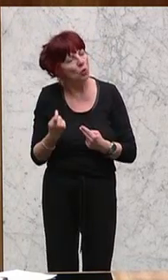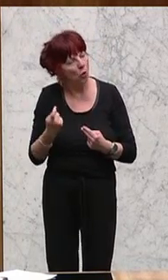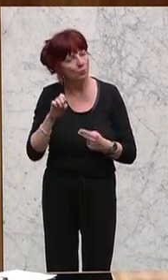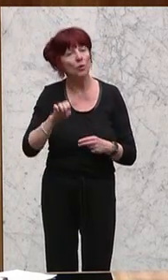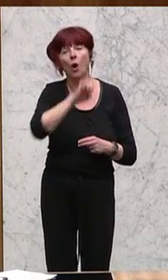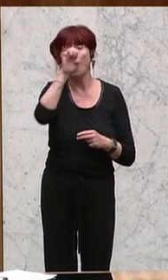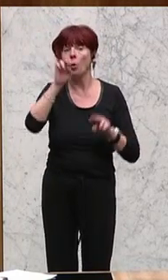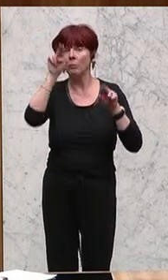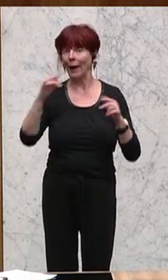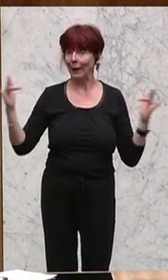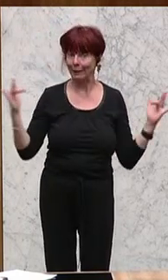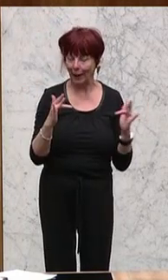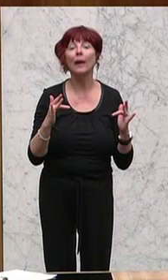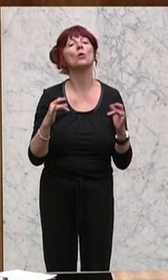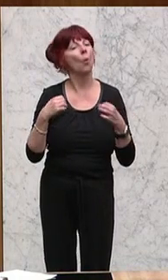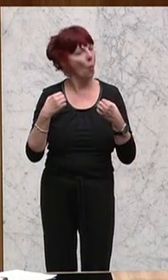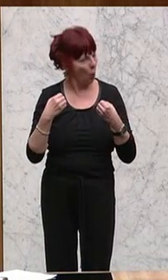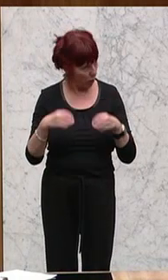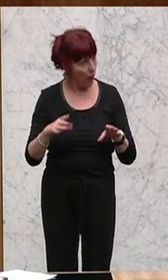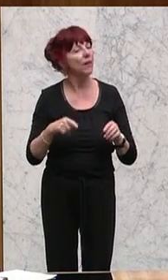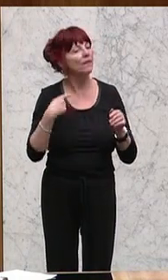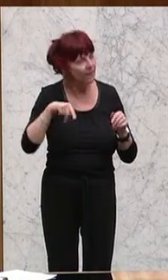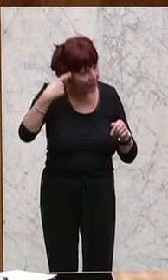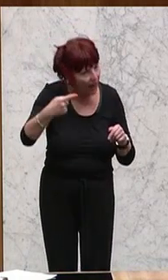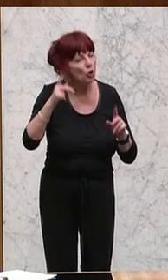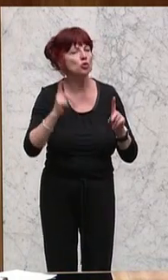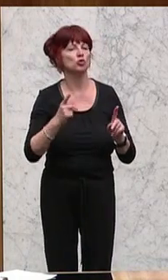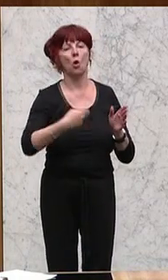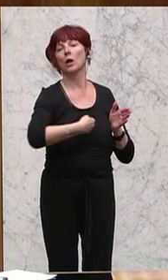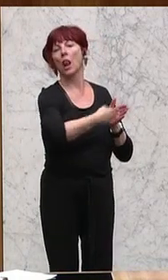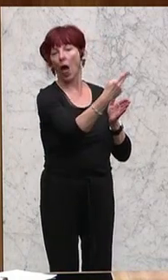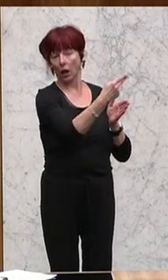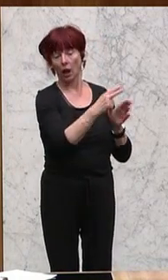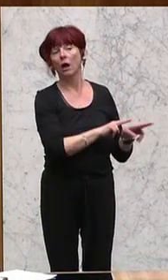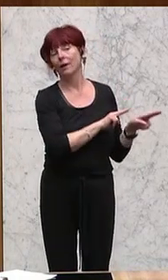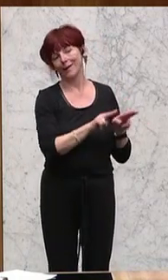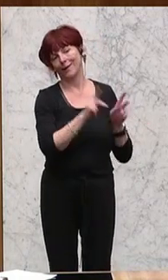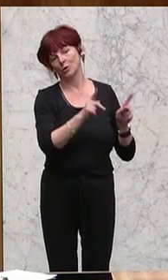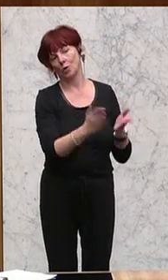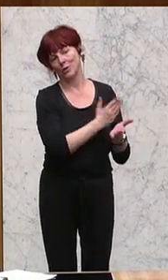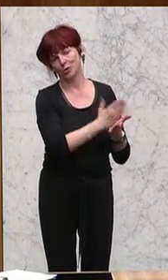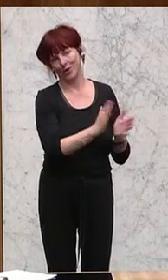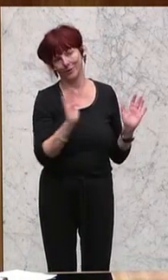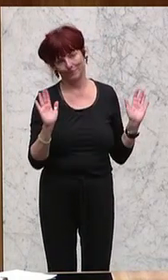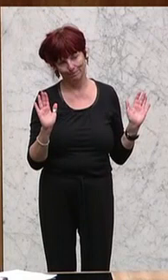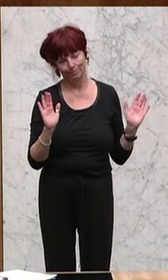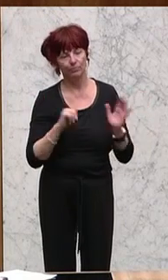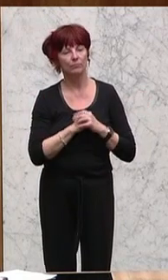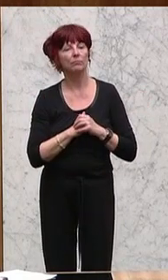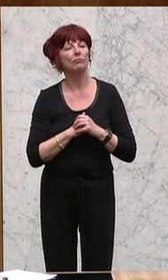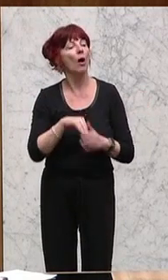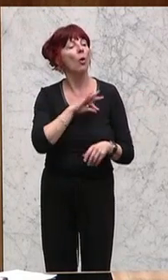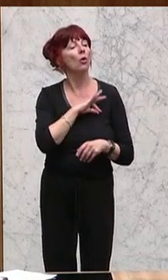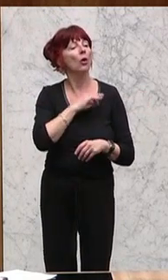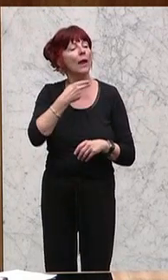anwendbarer Mechanismus, dass man eine Klage einricht und dann werden die Gerichte entscheiden. Nun aber, und Kollege